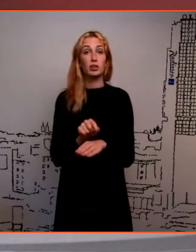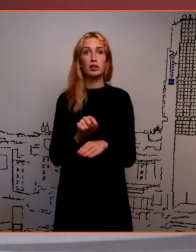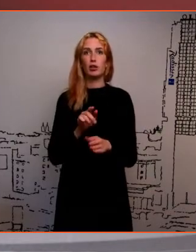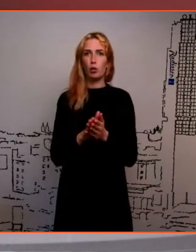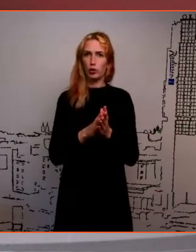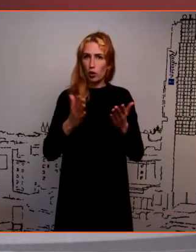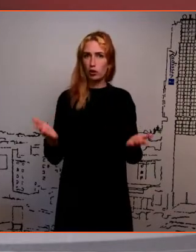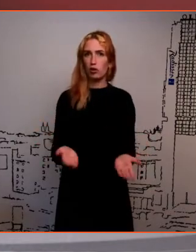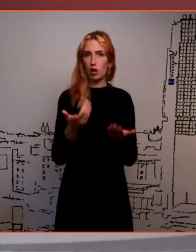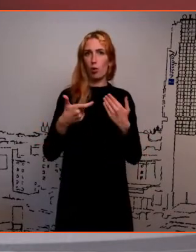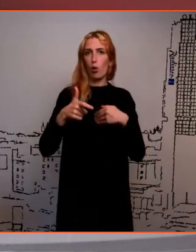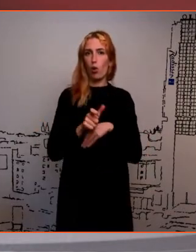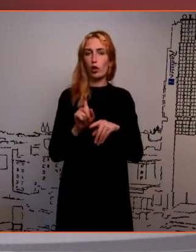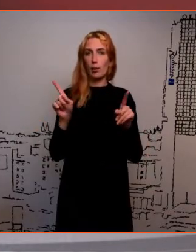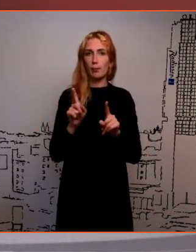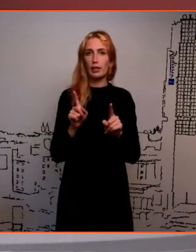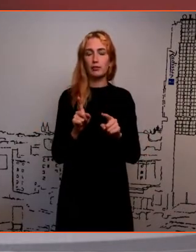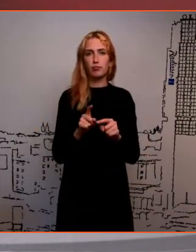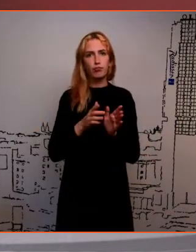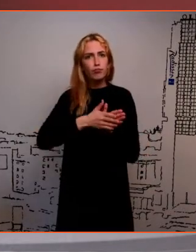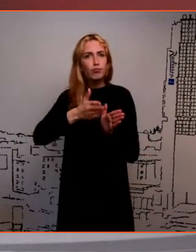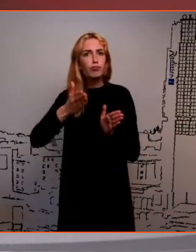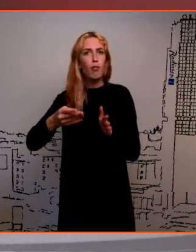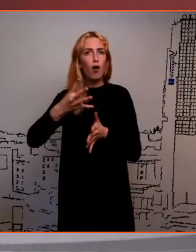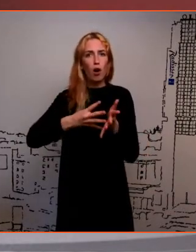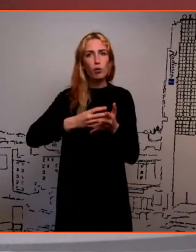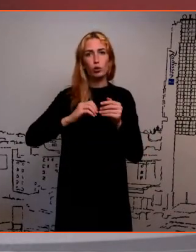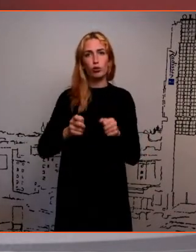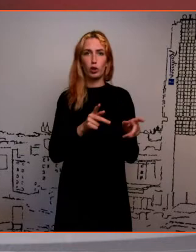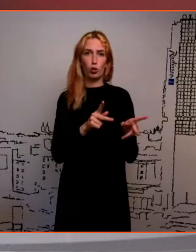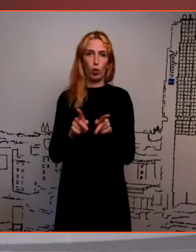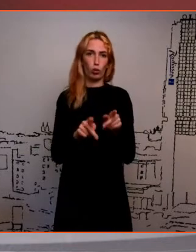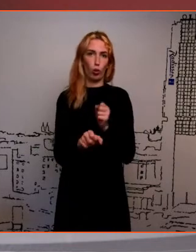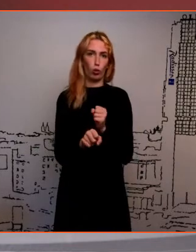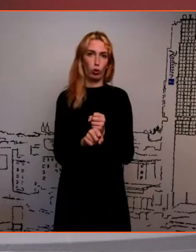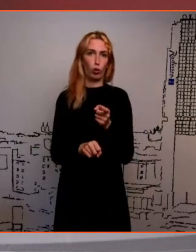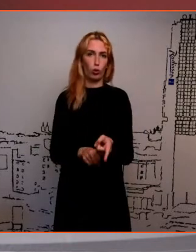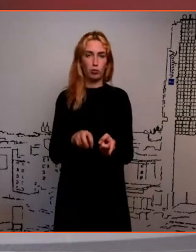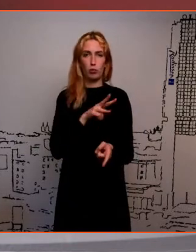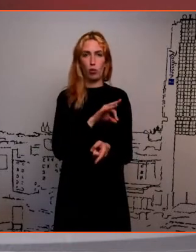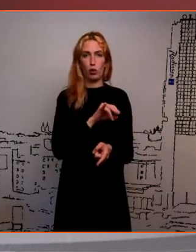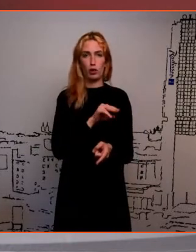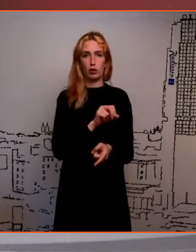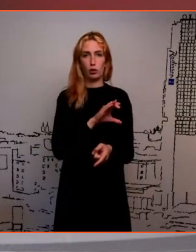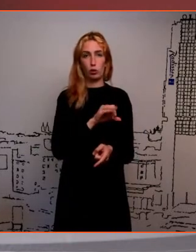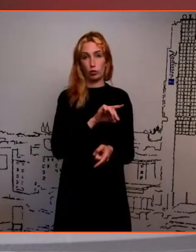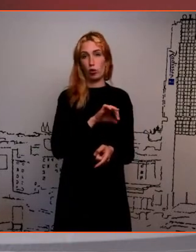faktore, et võibolla on tihedamat arvestat või kontroltööd, et toob välja Moonika Sutrap.